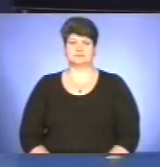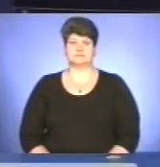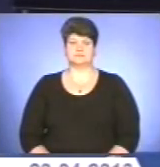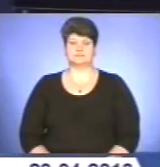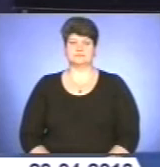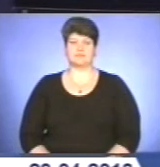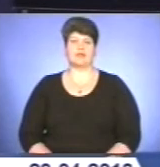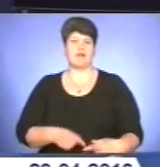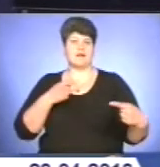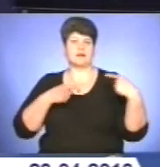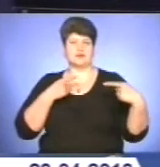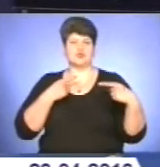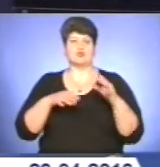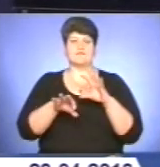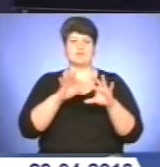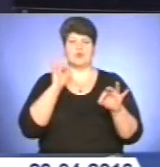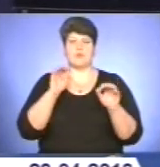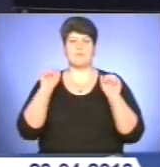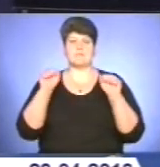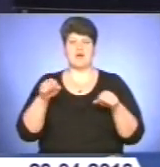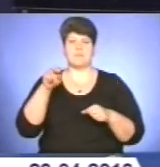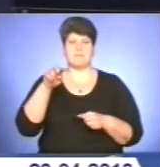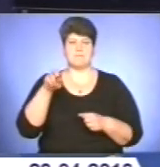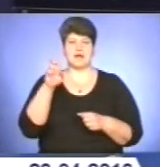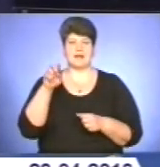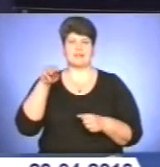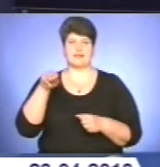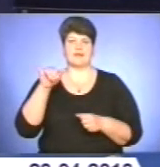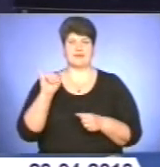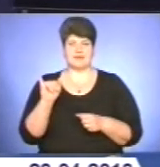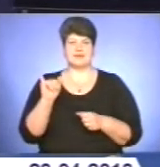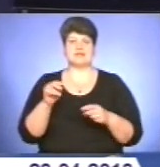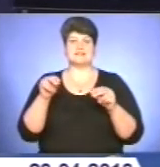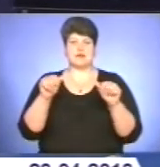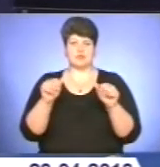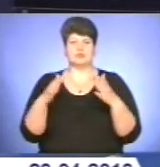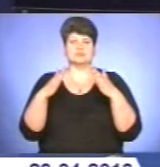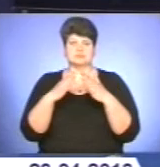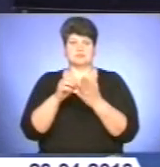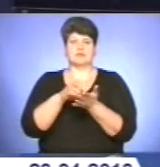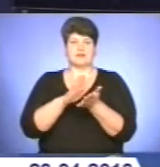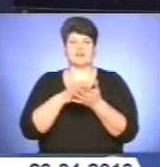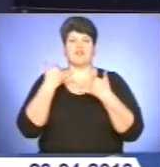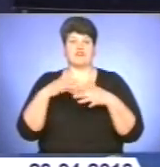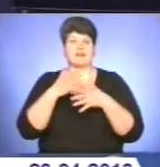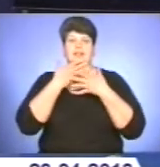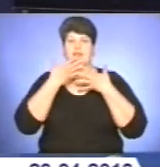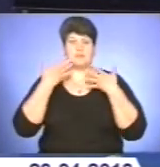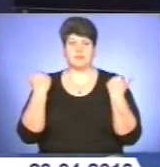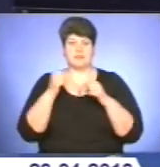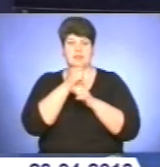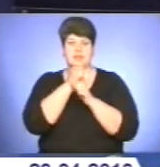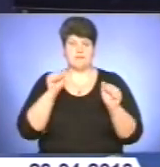Критики щодо відбору правил у БТІ реєструвати нерухомість та землю вже немає. Про це заявив міністр юстиції Олександр